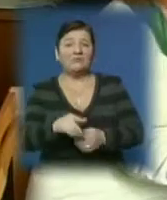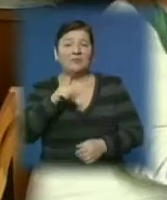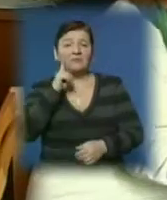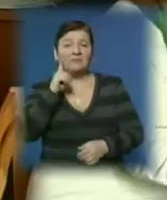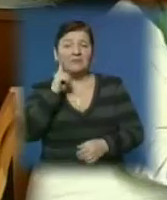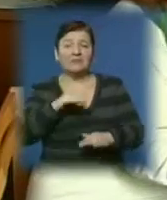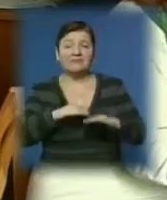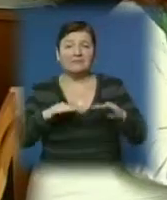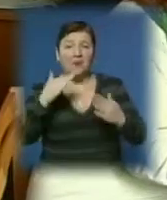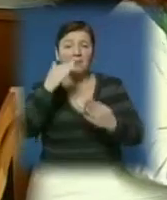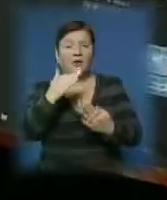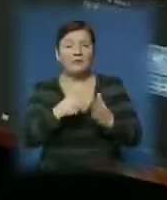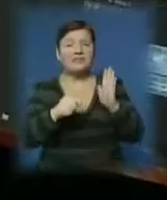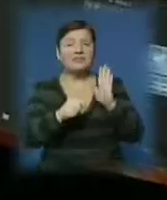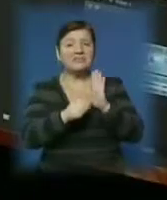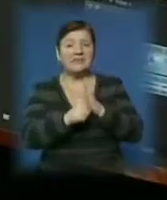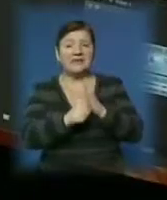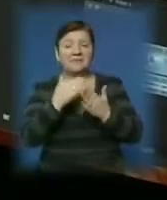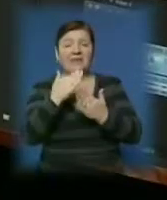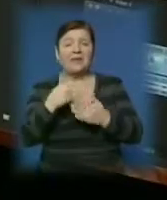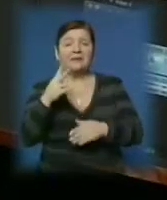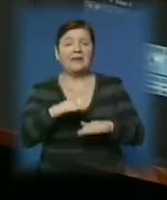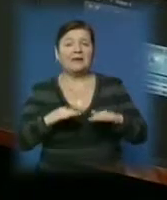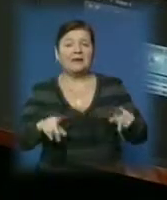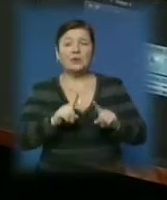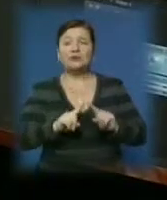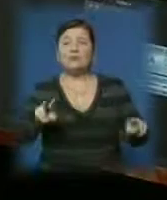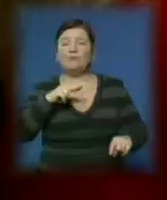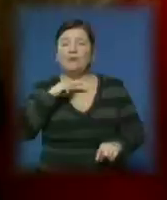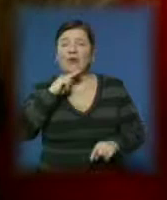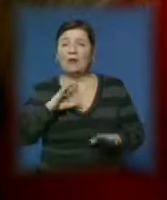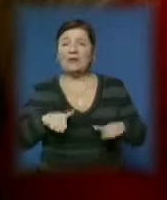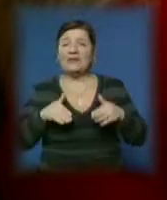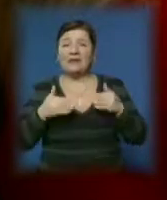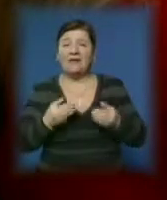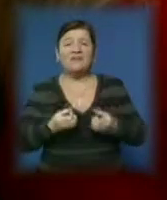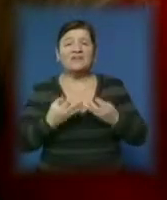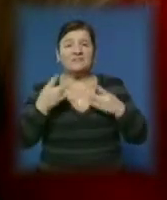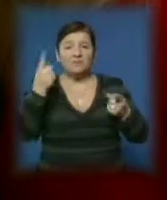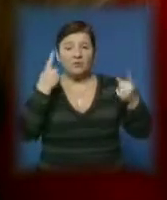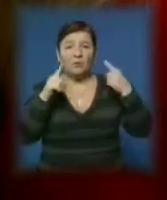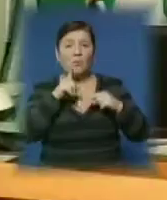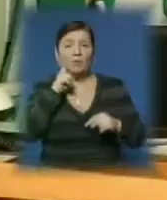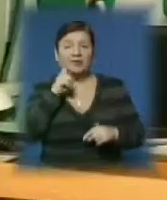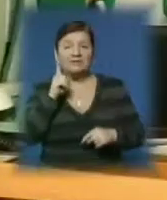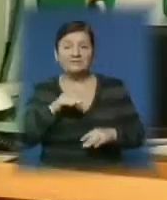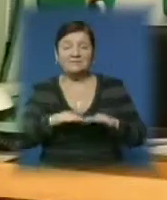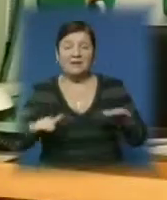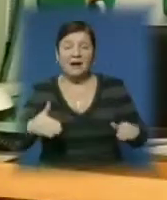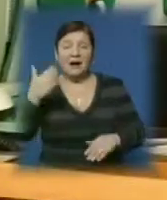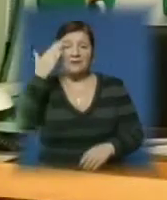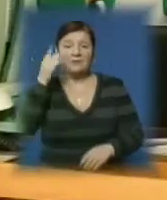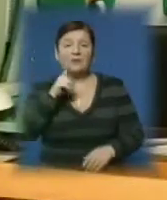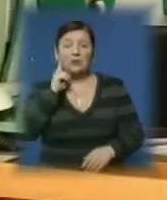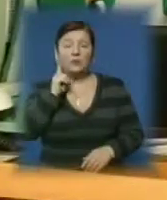молодіжних програм працює над шістьма передачами для дітей. Особливу увагу приділяють висвітленню творчості дітей та молоді. А талановитої